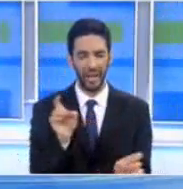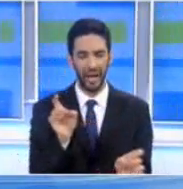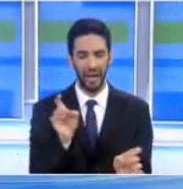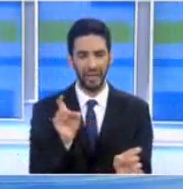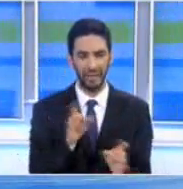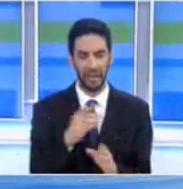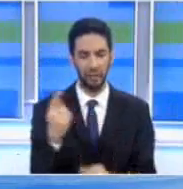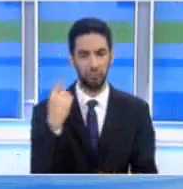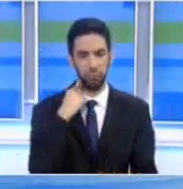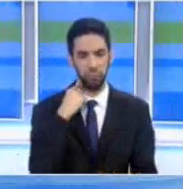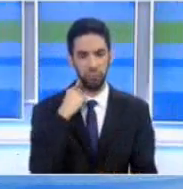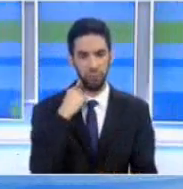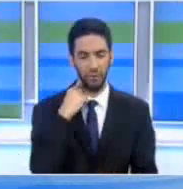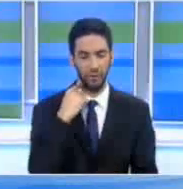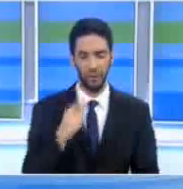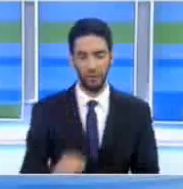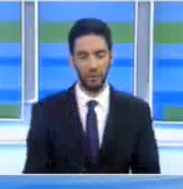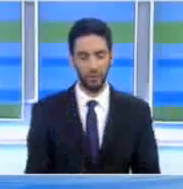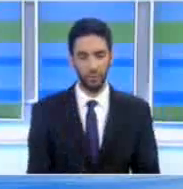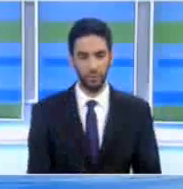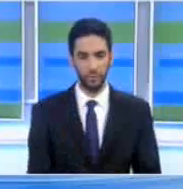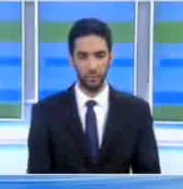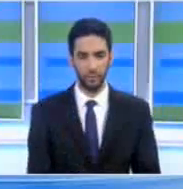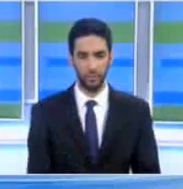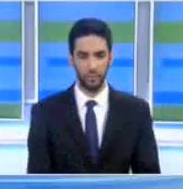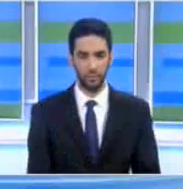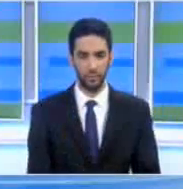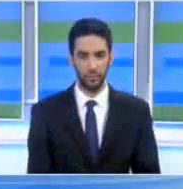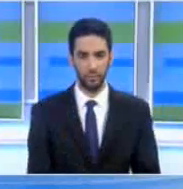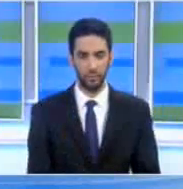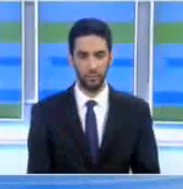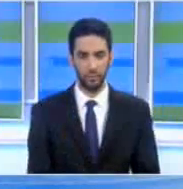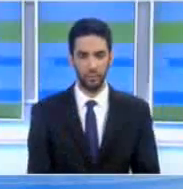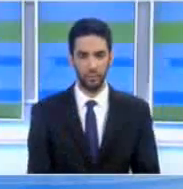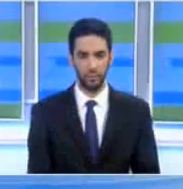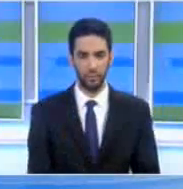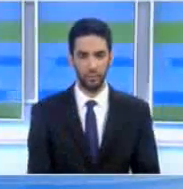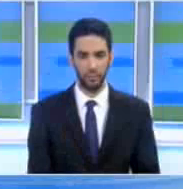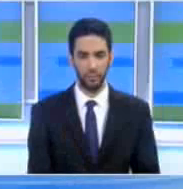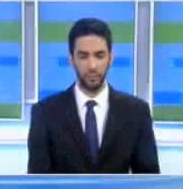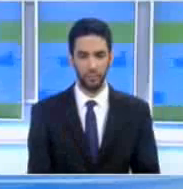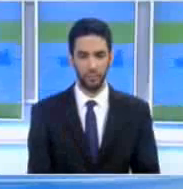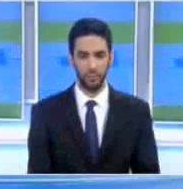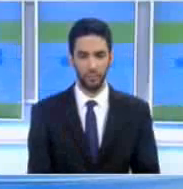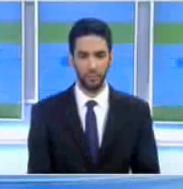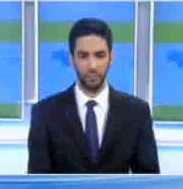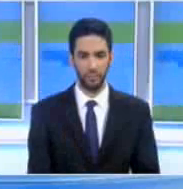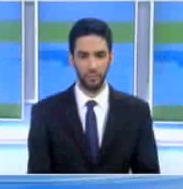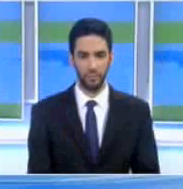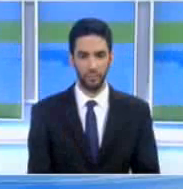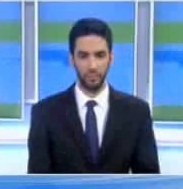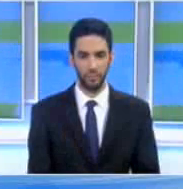στιγμή. Ο κύριος Τσαβούσογλου έκανε σε σχέση και με το θέμα